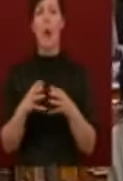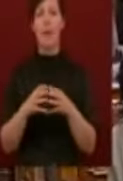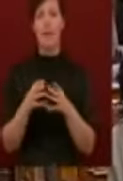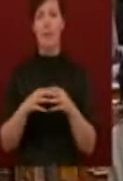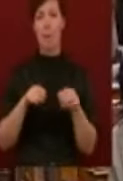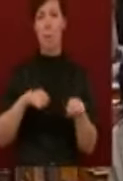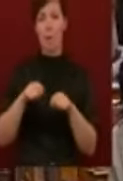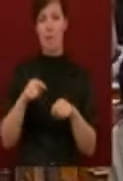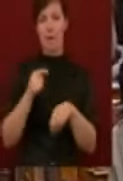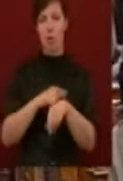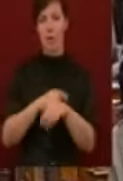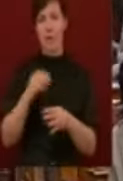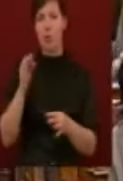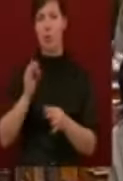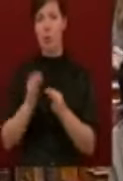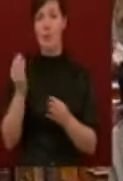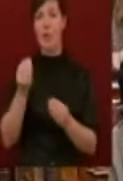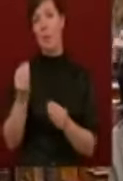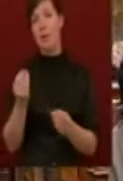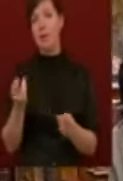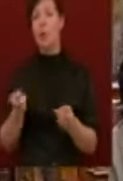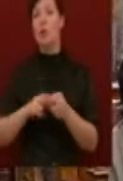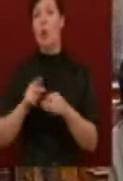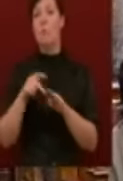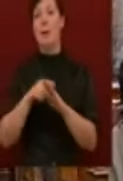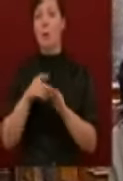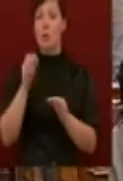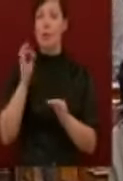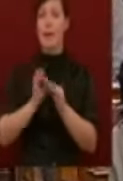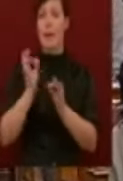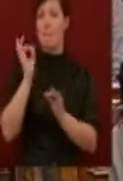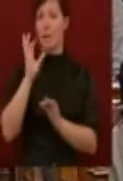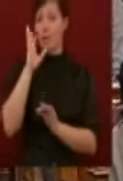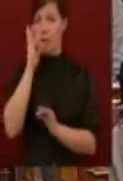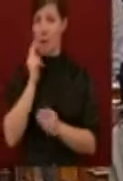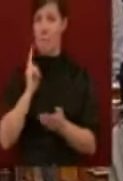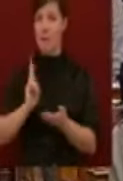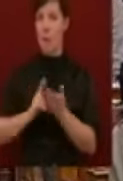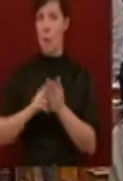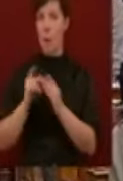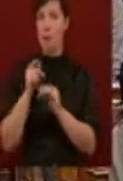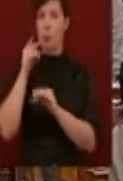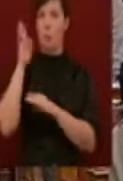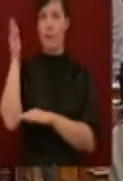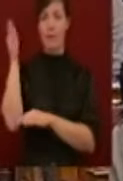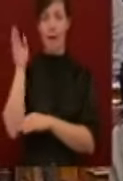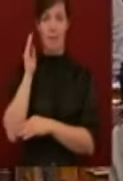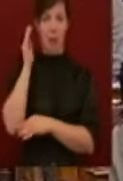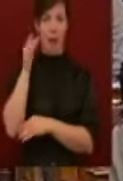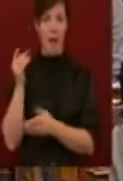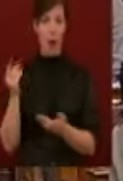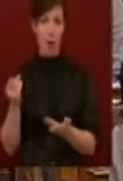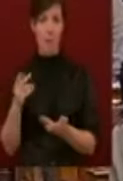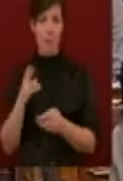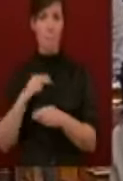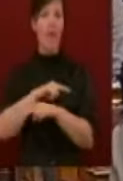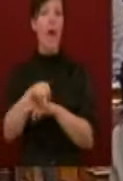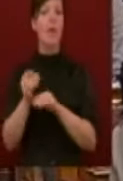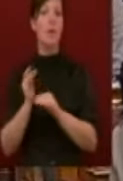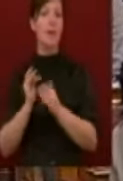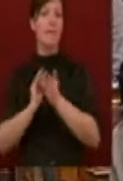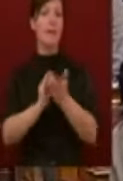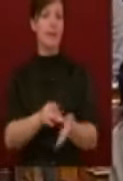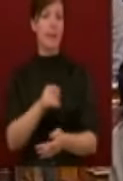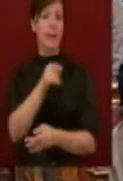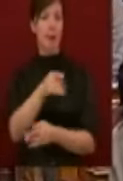történt, amelyik többek között épp az emberi jogokat és a szabadságot tűzte zászlajára, előrevetítette, hogy ebből bizony nagyon nagy baj